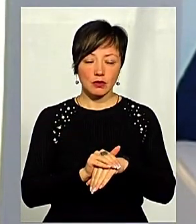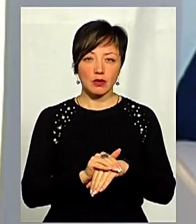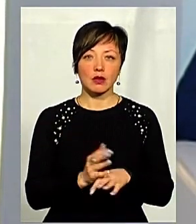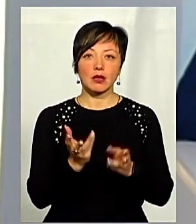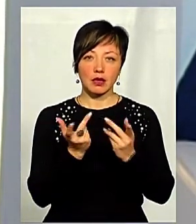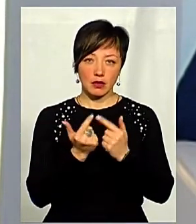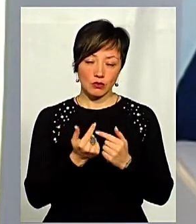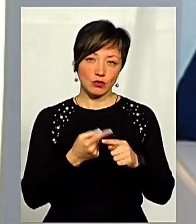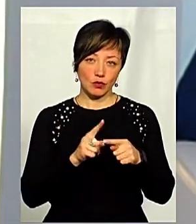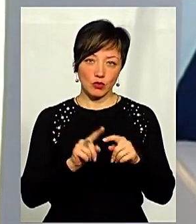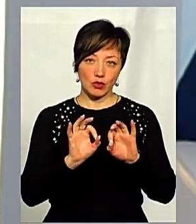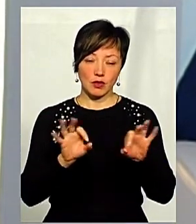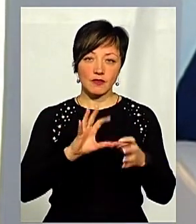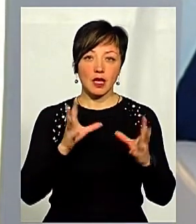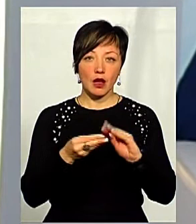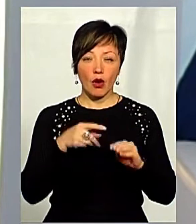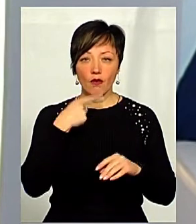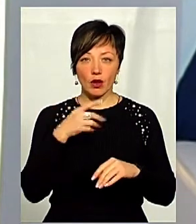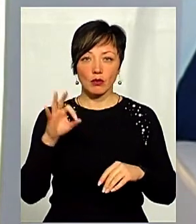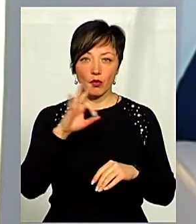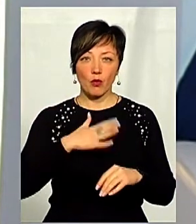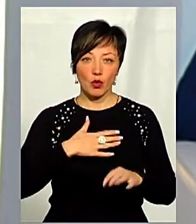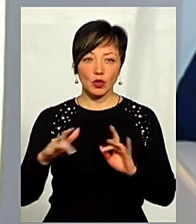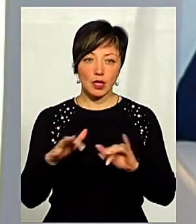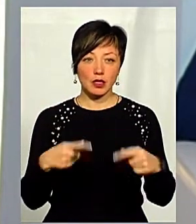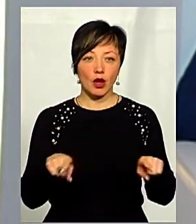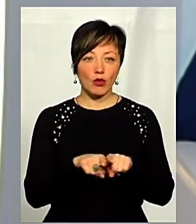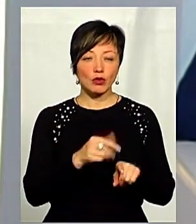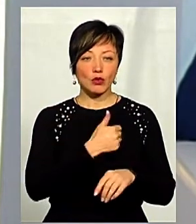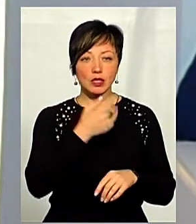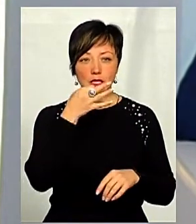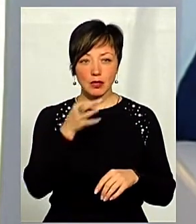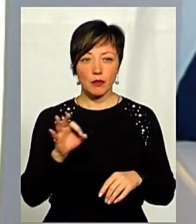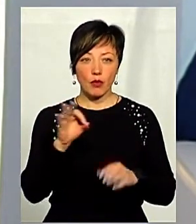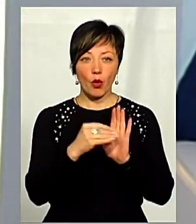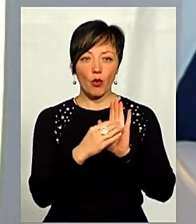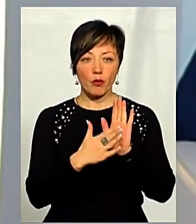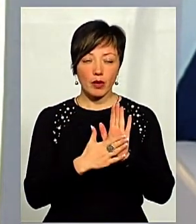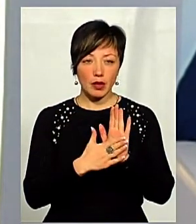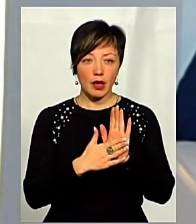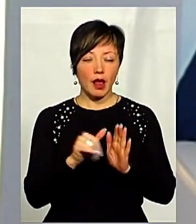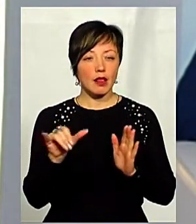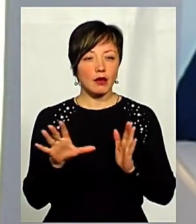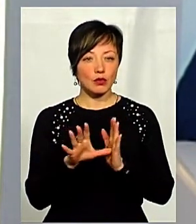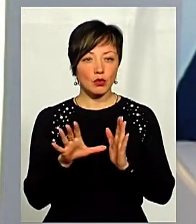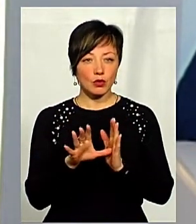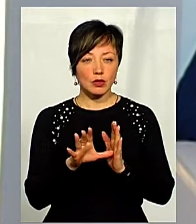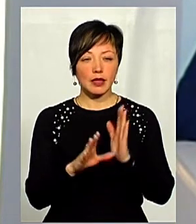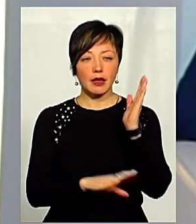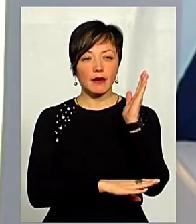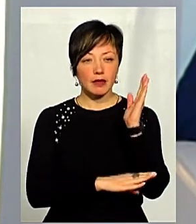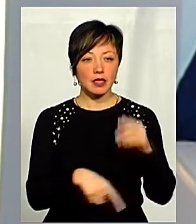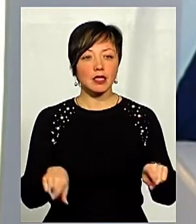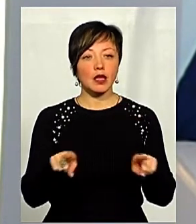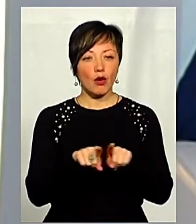кількість номер-показників. І взагалі, якщо говорити про мою діяльність, я також хочу сказати про облік електронного обігу деревини,